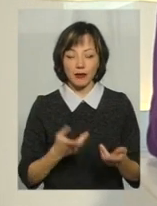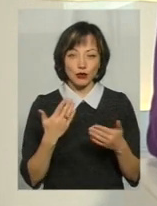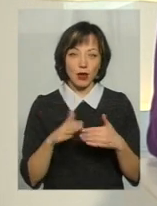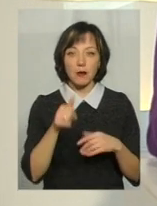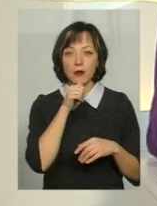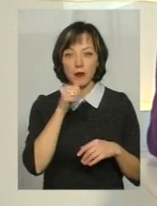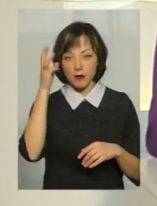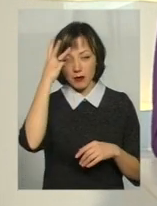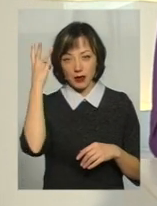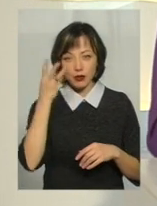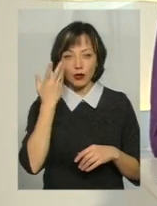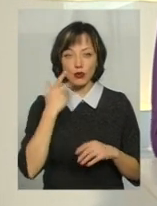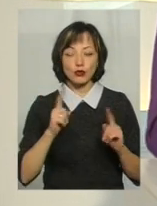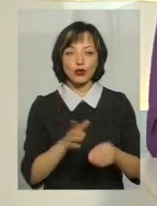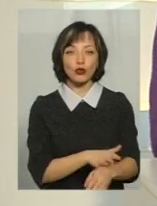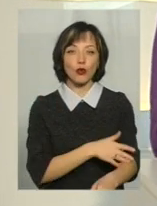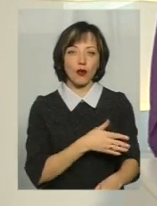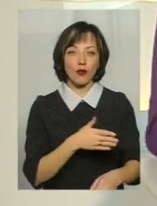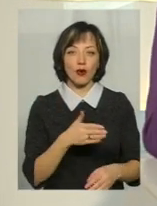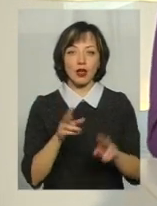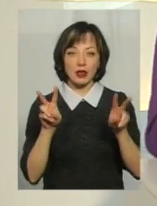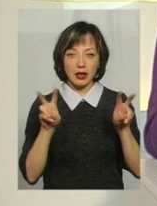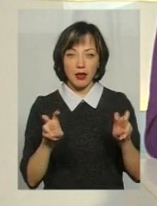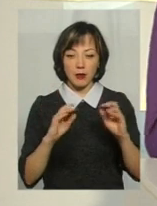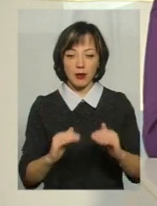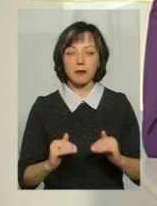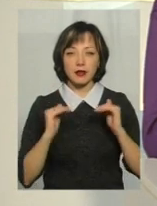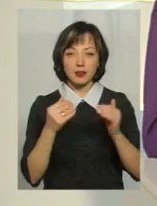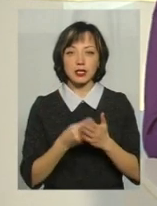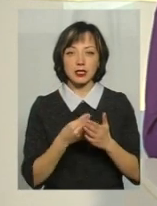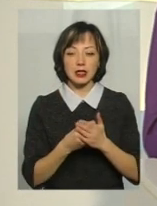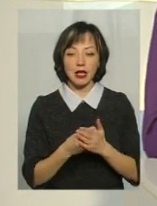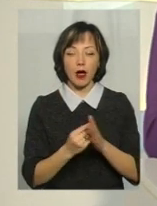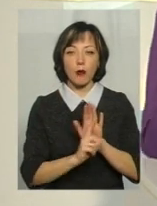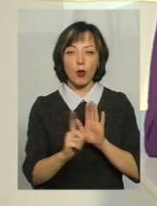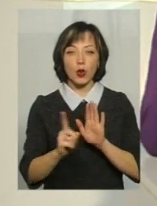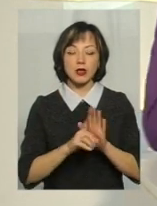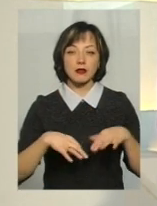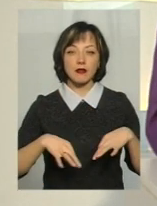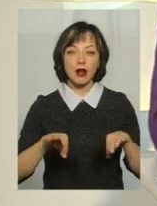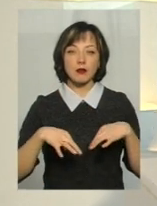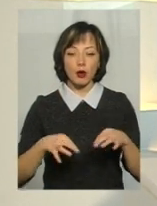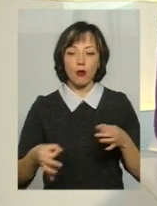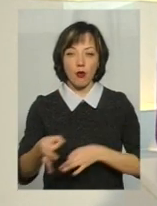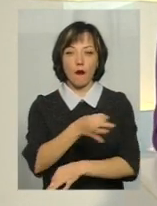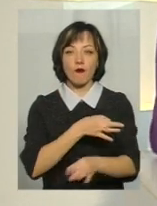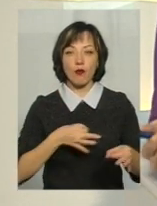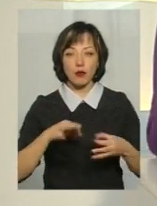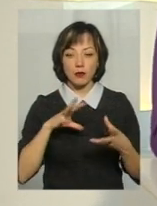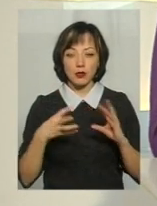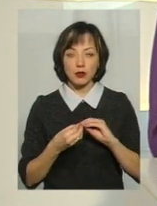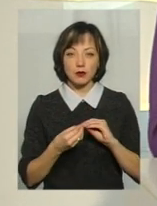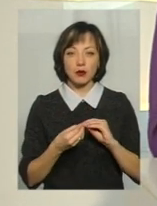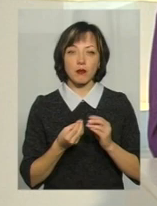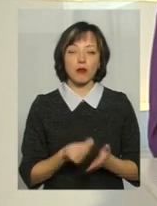проходили, коли дуже довго тема підвищення цін на проїзд в транспорті обговорювалася. в підсумку, там,